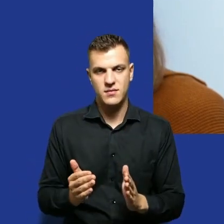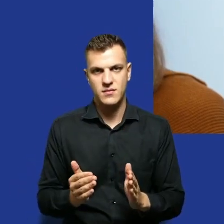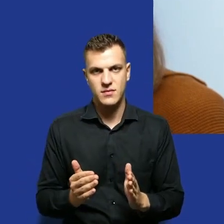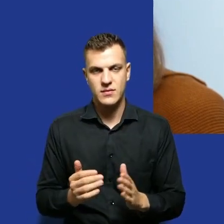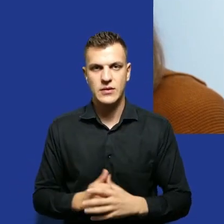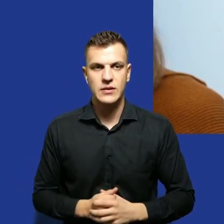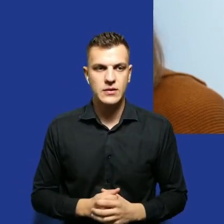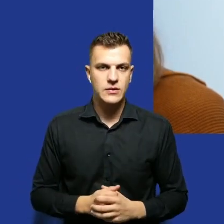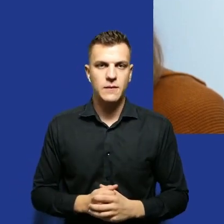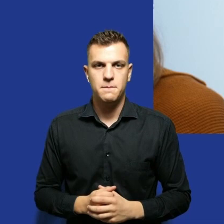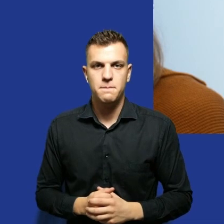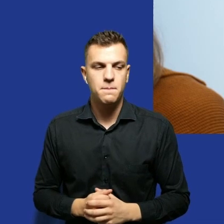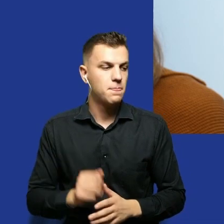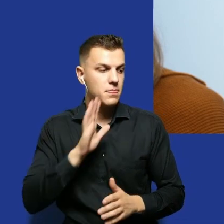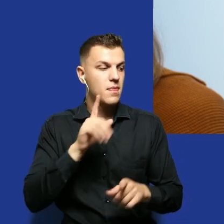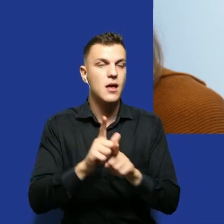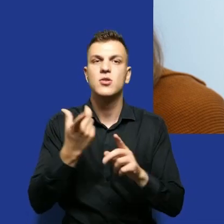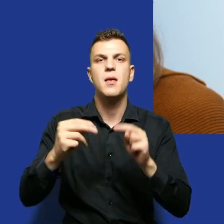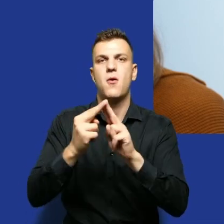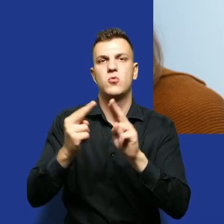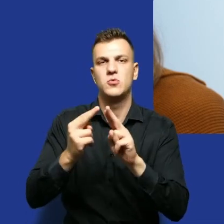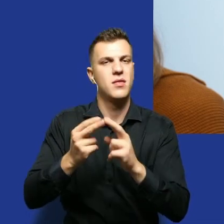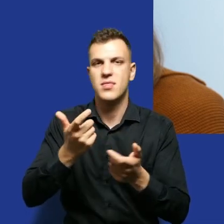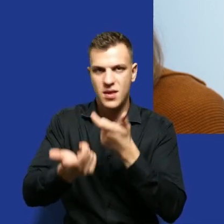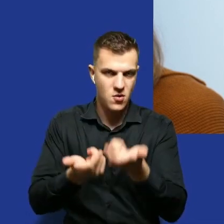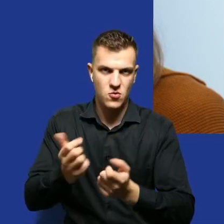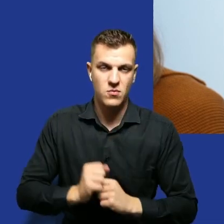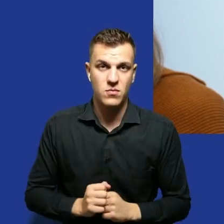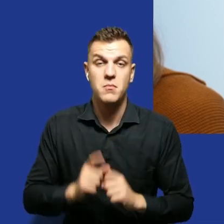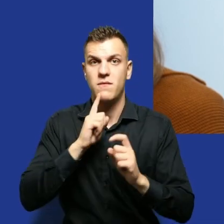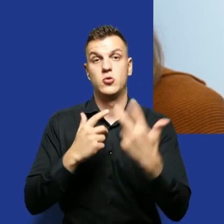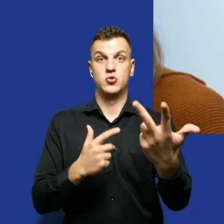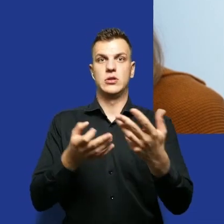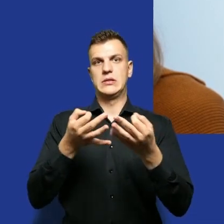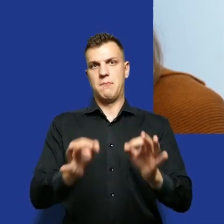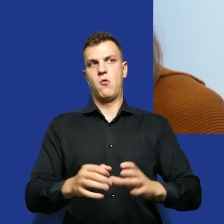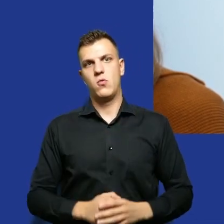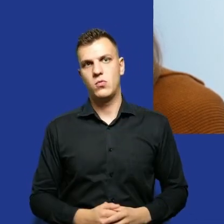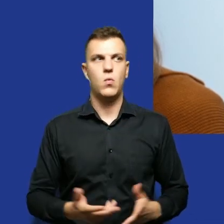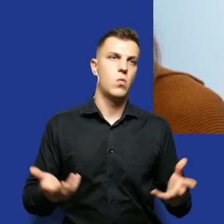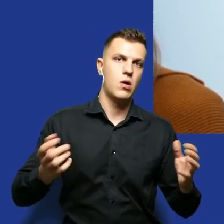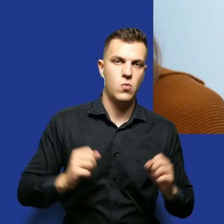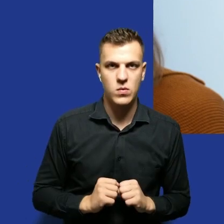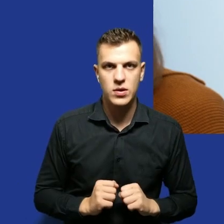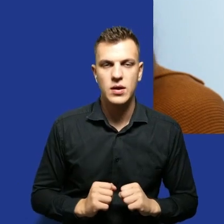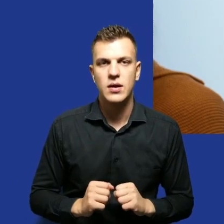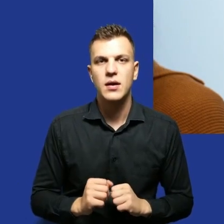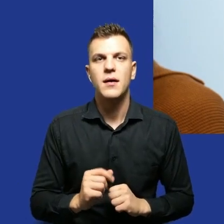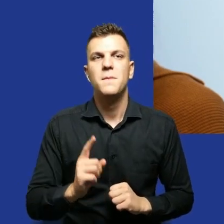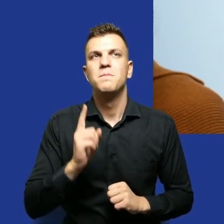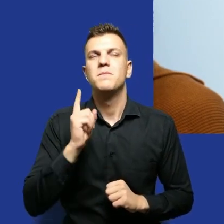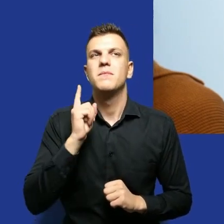intencjami, żeby zmniejszyć ryzyko nieporozumień, no bo rzeczywiście trzy samochody, ale jeśli w